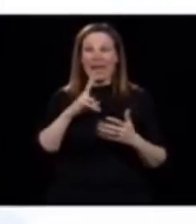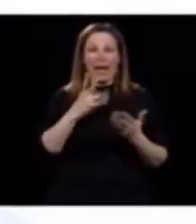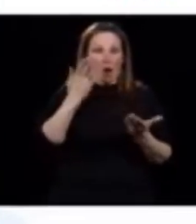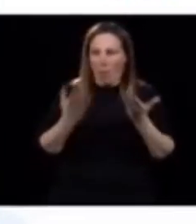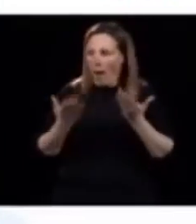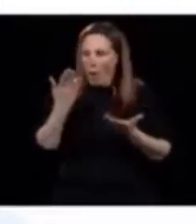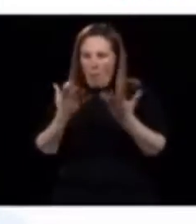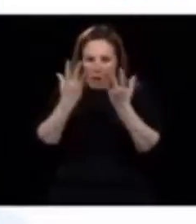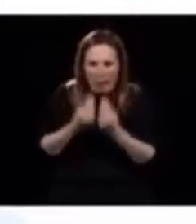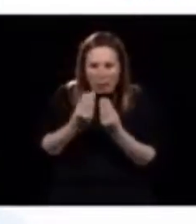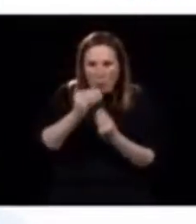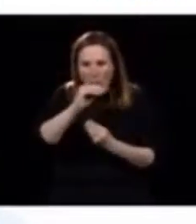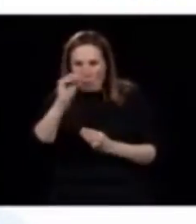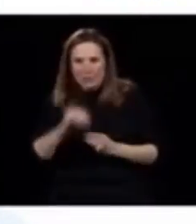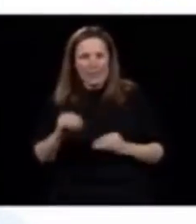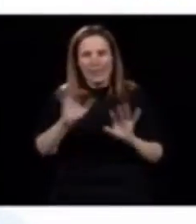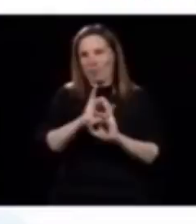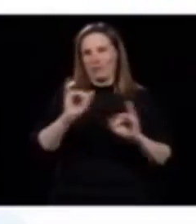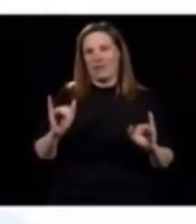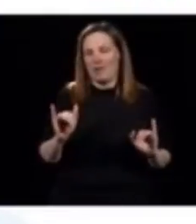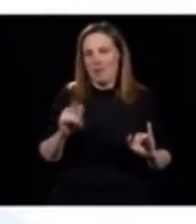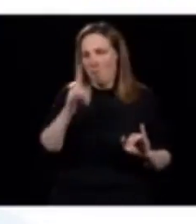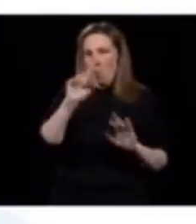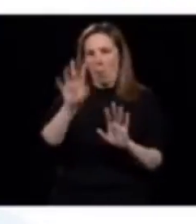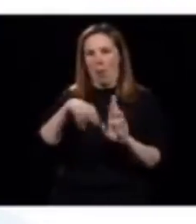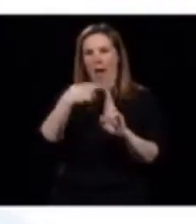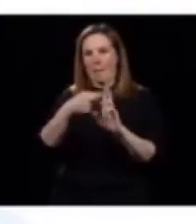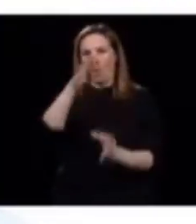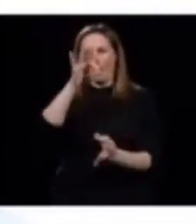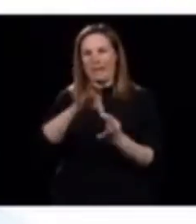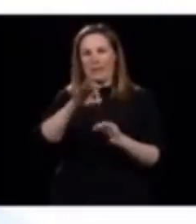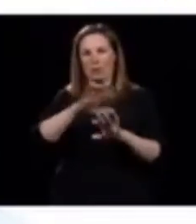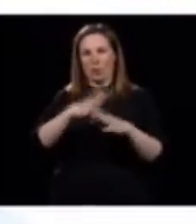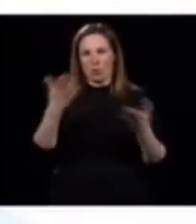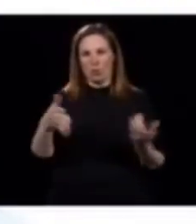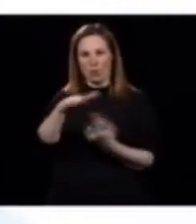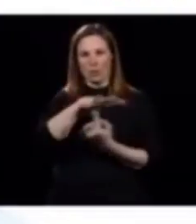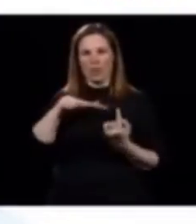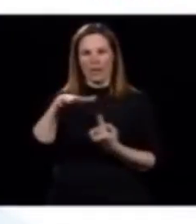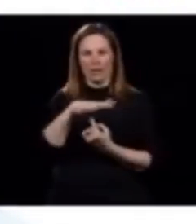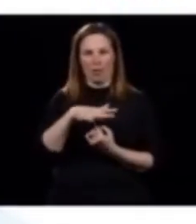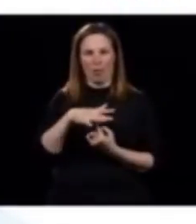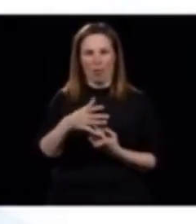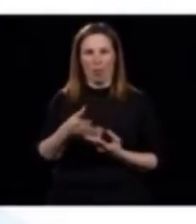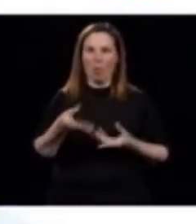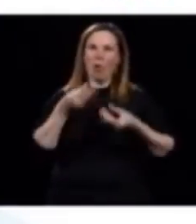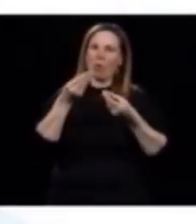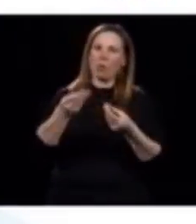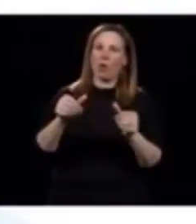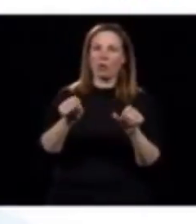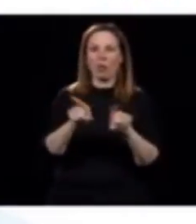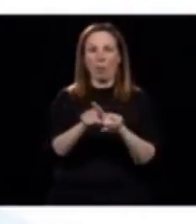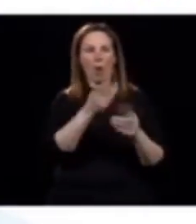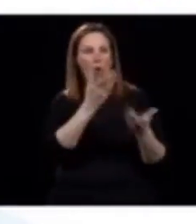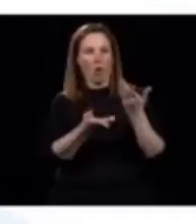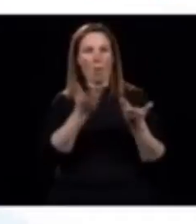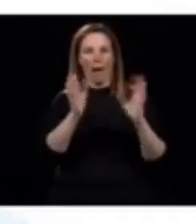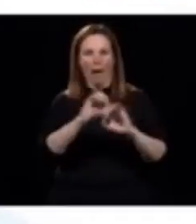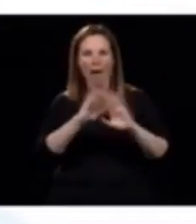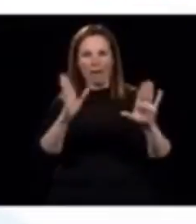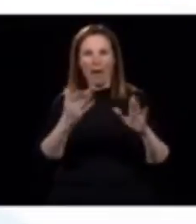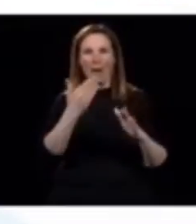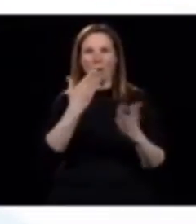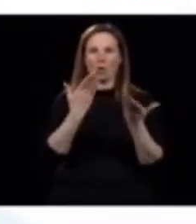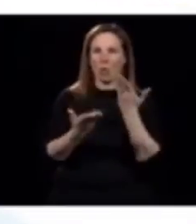des calculs puis des taux. Moi, je prends mesure de vous donner une information qui permet de comparer de façon importante.